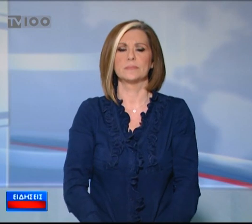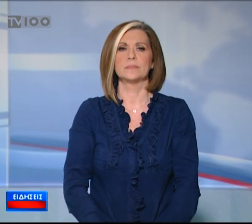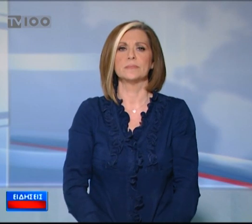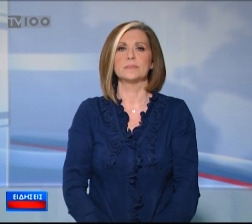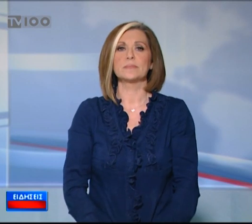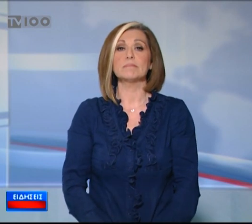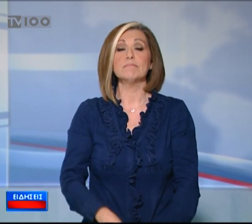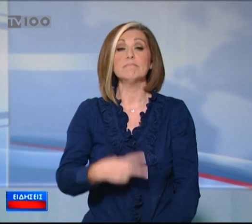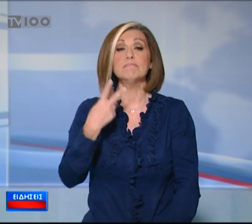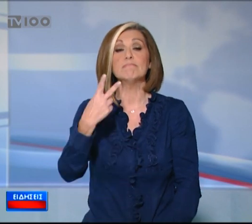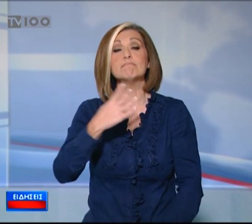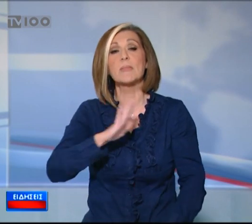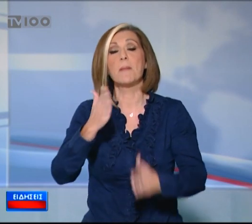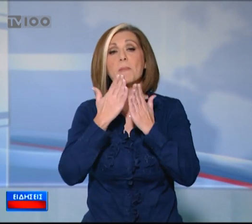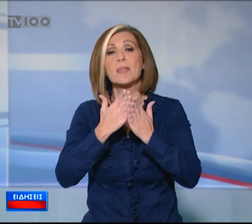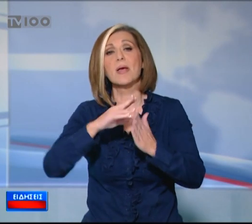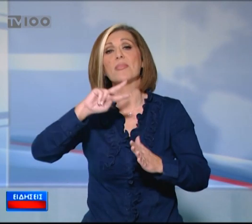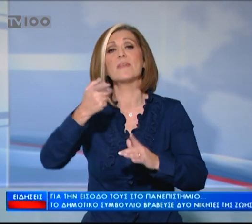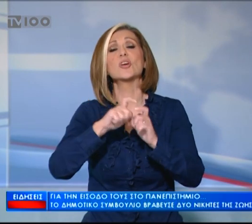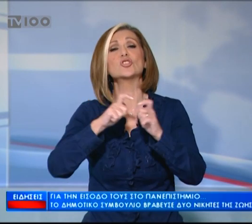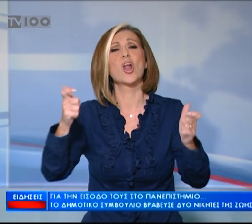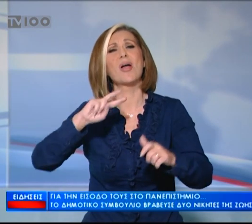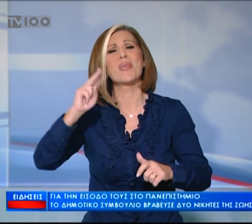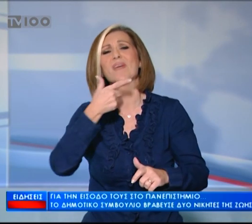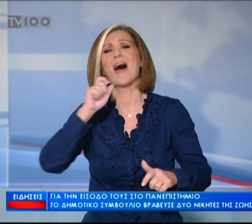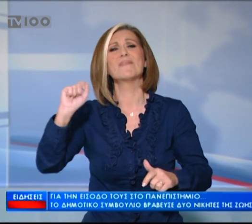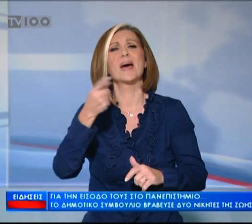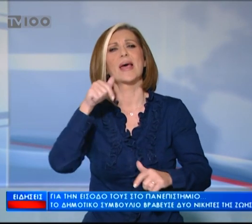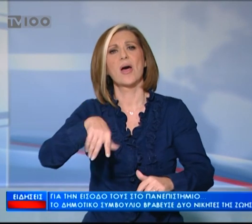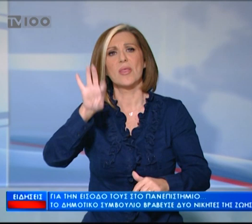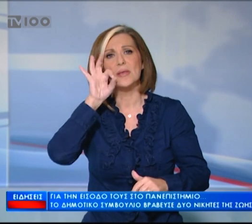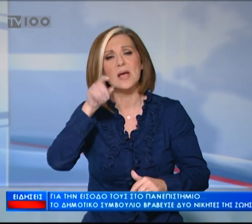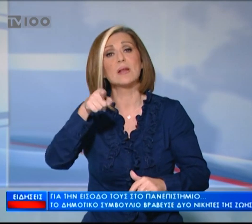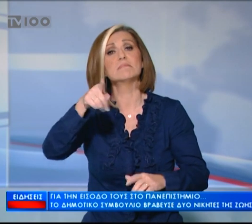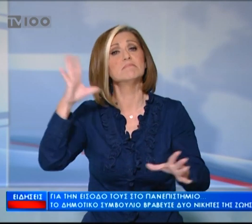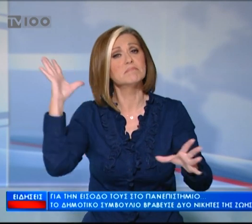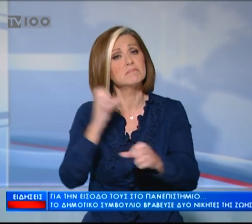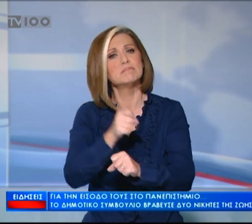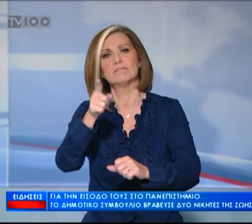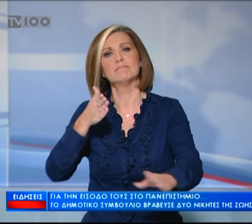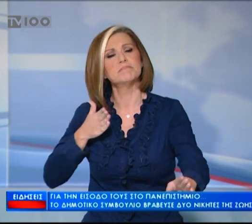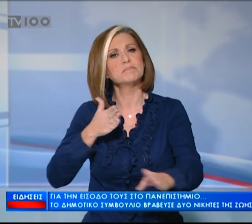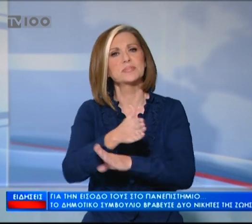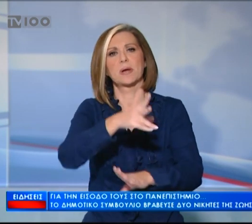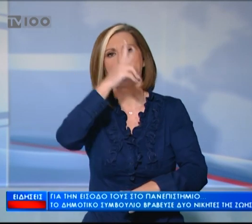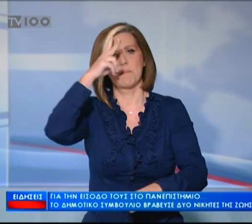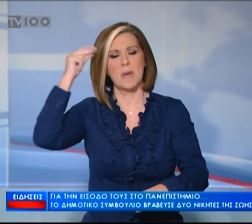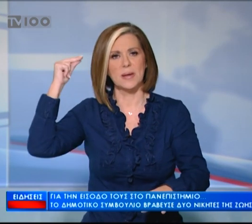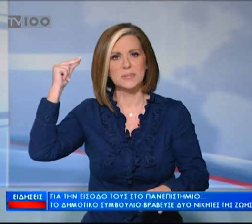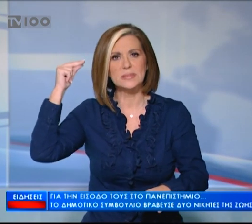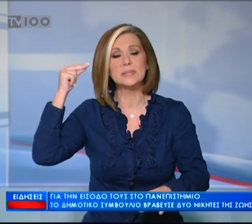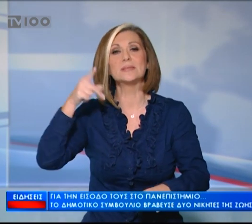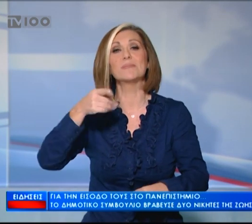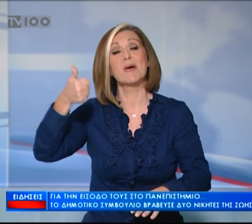Δύο αξιέπαινους μαθητές του Δεύτερου Σχολείου Δεύτερης Ευκαιρίας Θεσσαλονίκης, οι οποίοι πέτυχαν την εισαγωγή τους στην τριτοβάθμια εκπαίδευση,